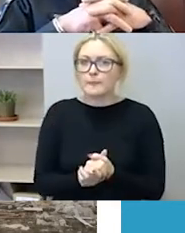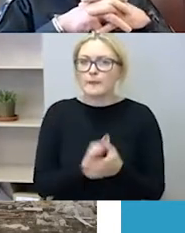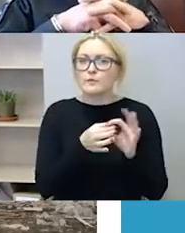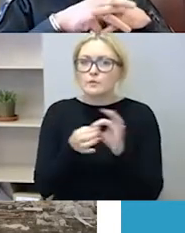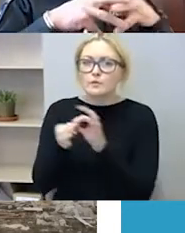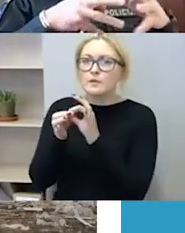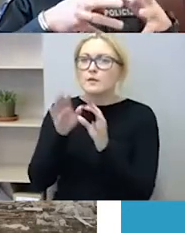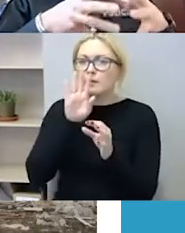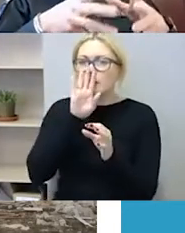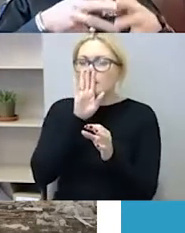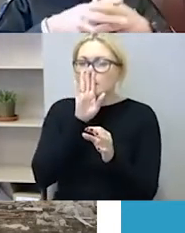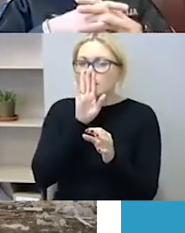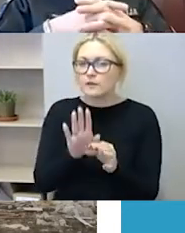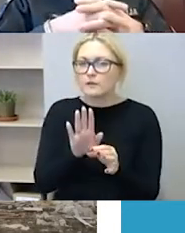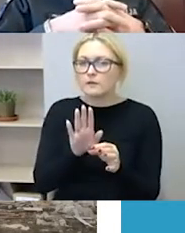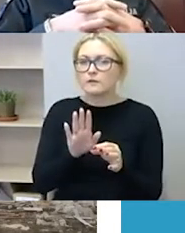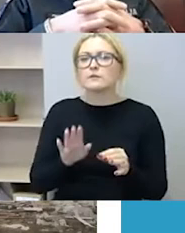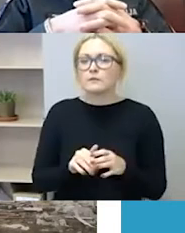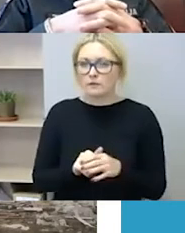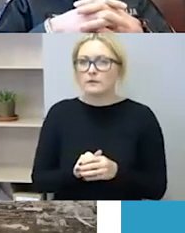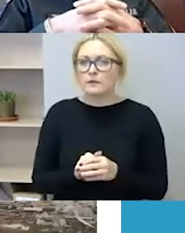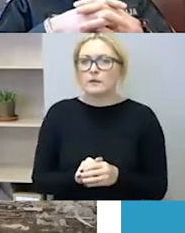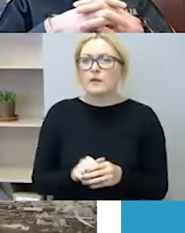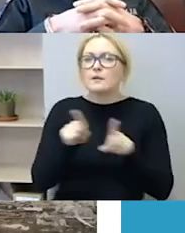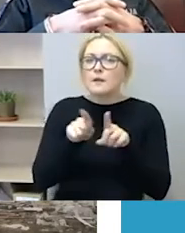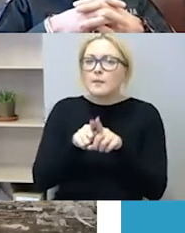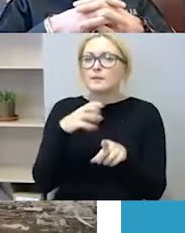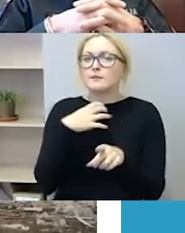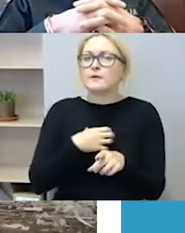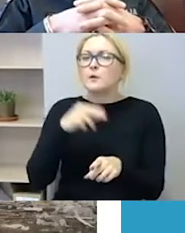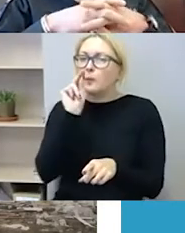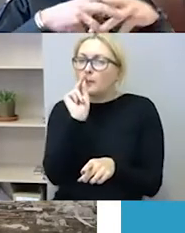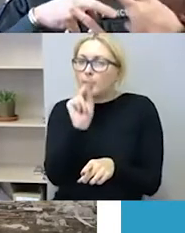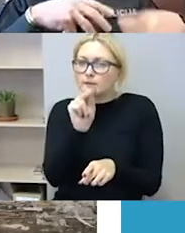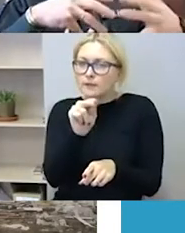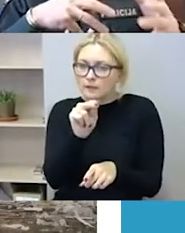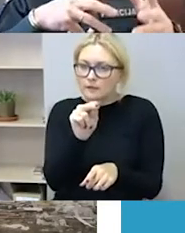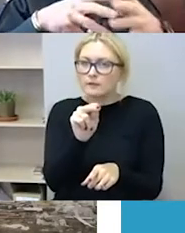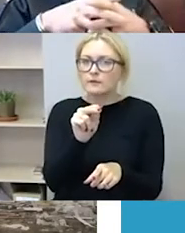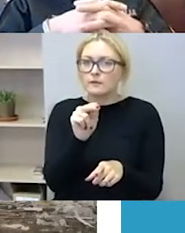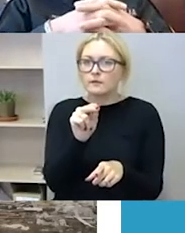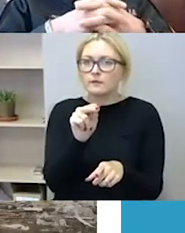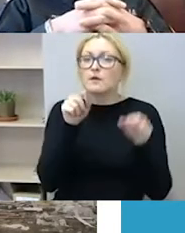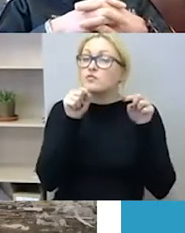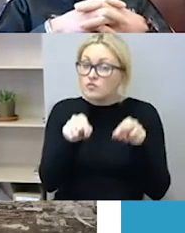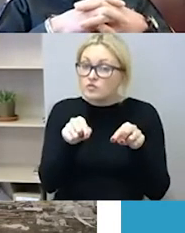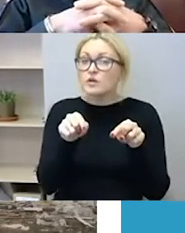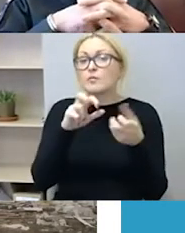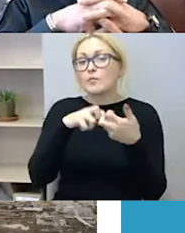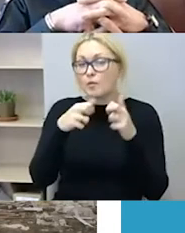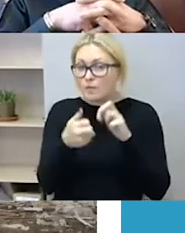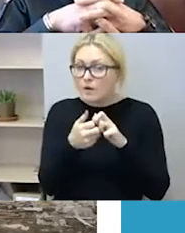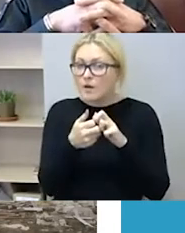Iš tiesų, na, ką čia būtina paminėti, kad vėlgi ir čia egzistuoja tikrai nemažas latentiškumas